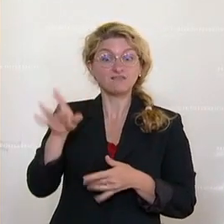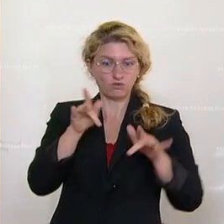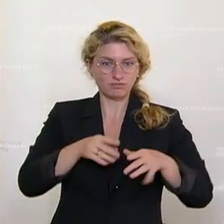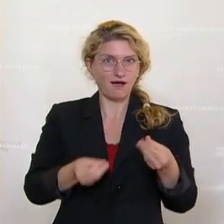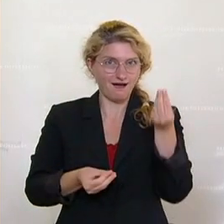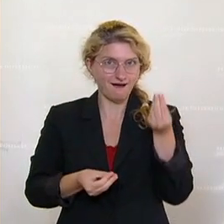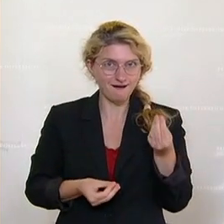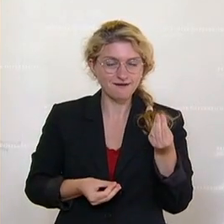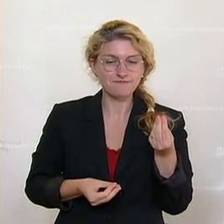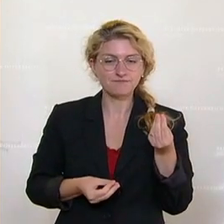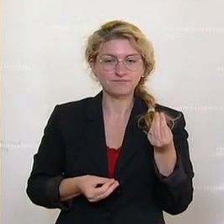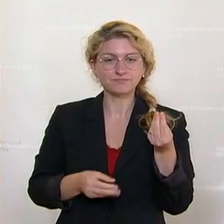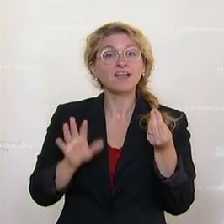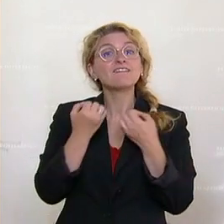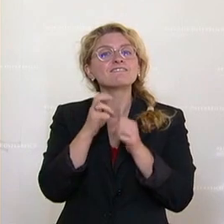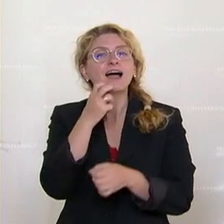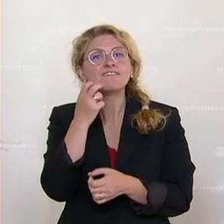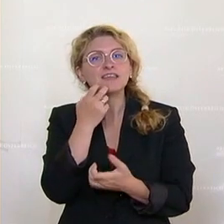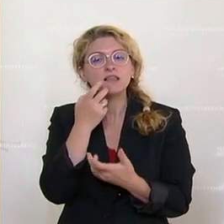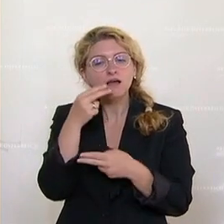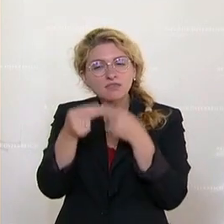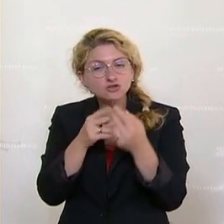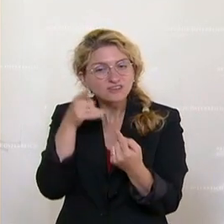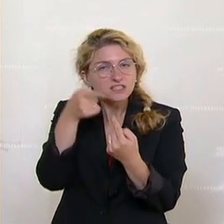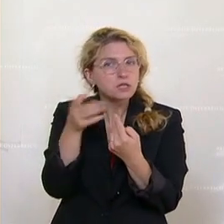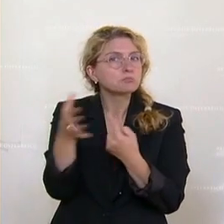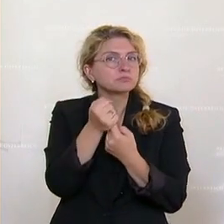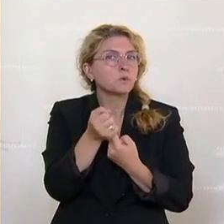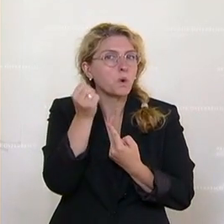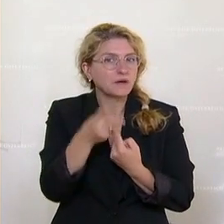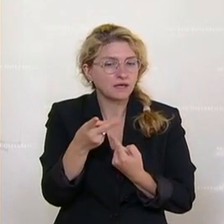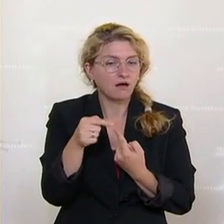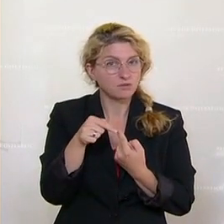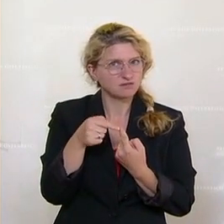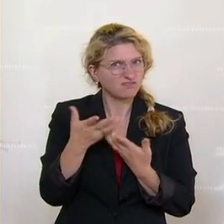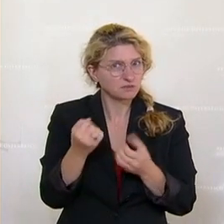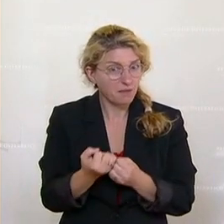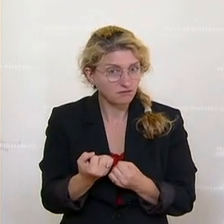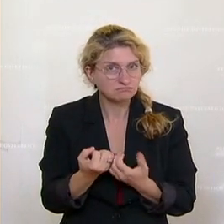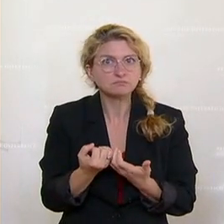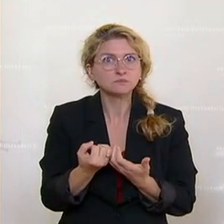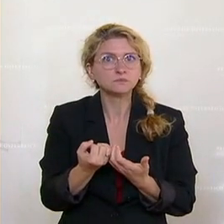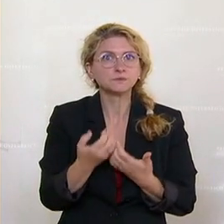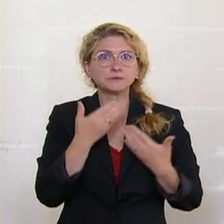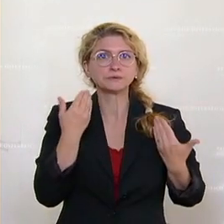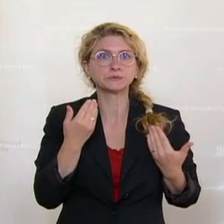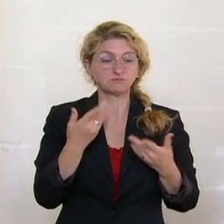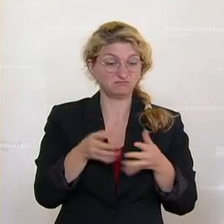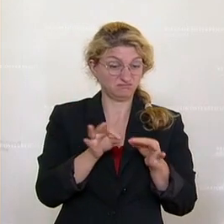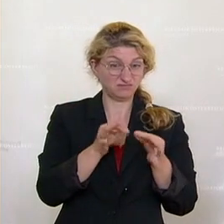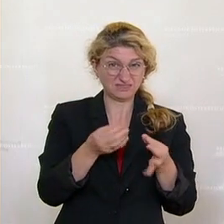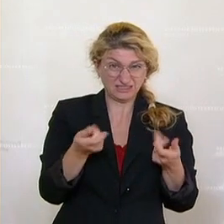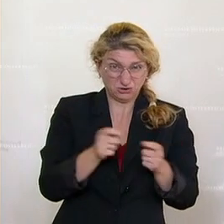Das Ziel der freiwilligen Nachschau wäre eigentlich erreicht, aber was macht man damit? Man macht gar nichts damit. Es geht ungeöffnet an A&M zurück.